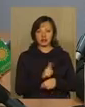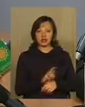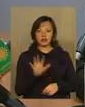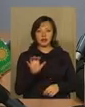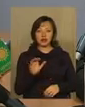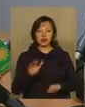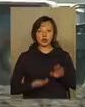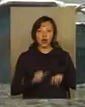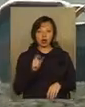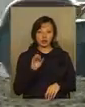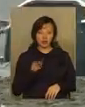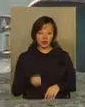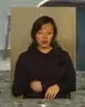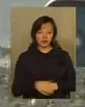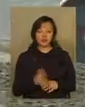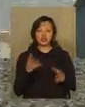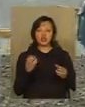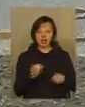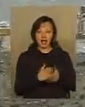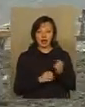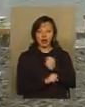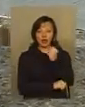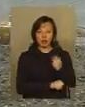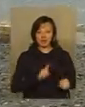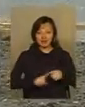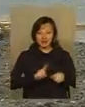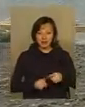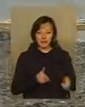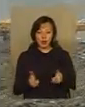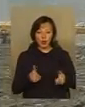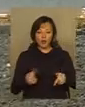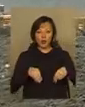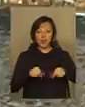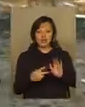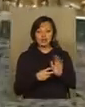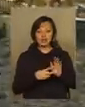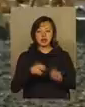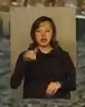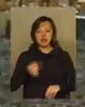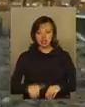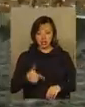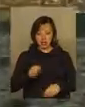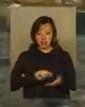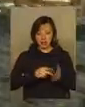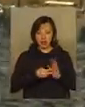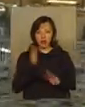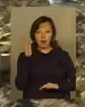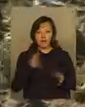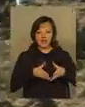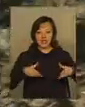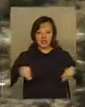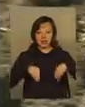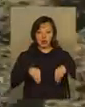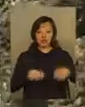500 тонн азотних добрів. А ще й хліборобів закликали пришвидшити підготовку ґрунтів. Із 700 тисяч гектарів, запланованих під майбутній